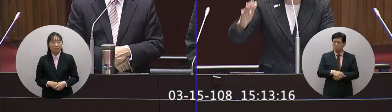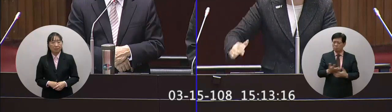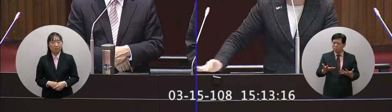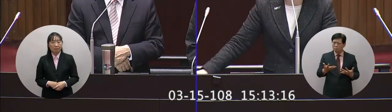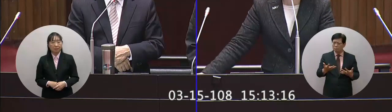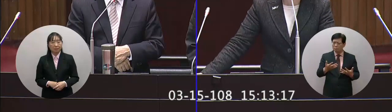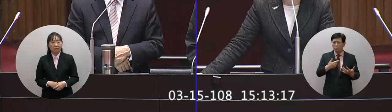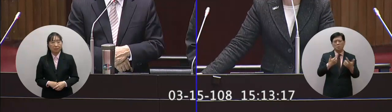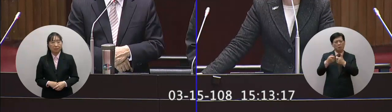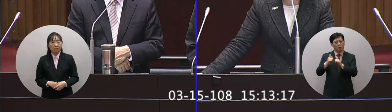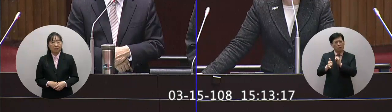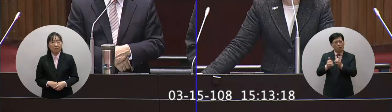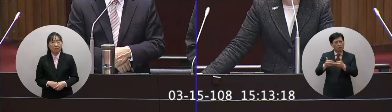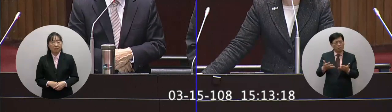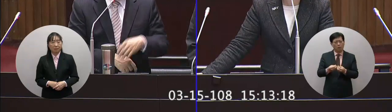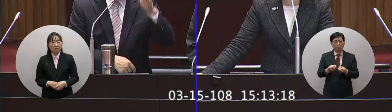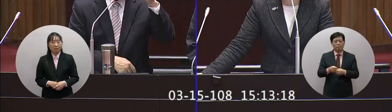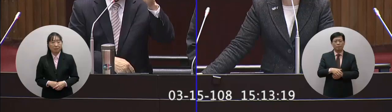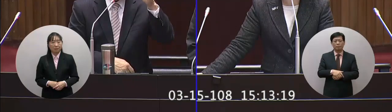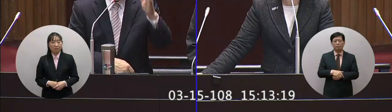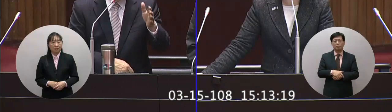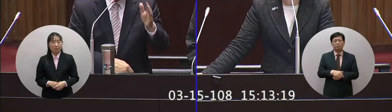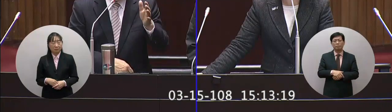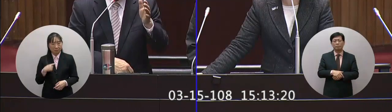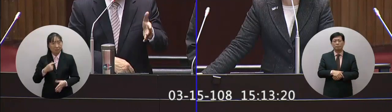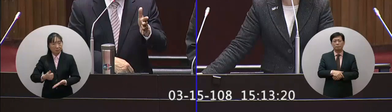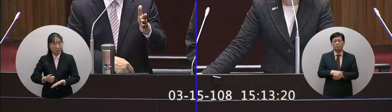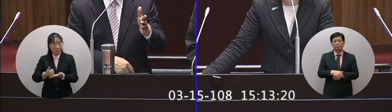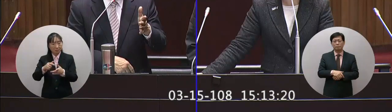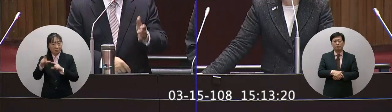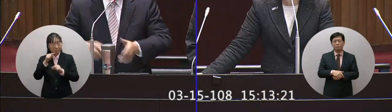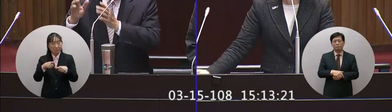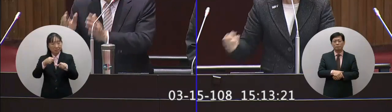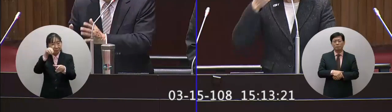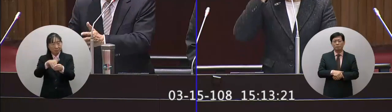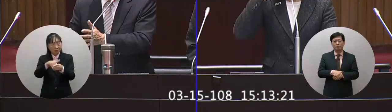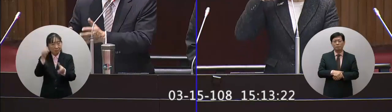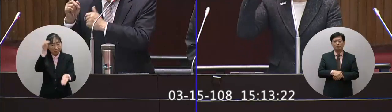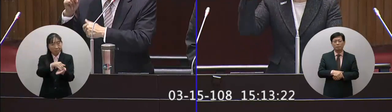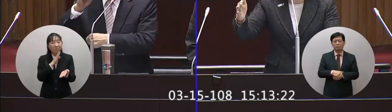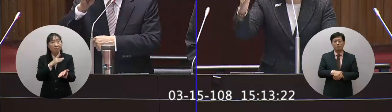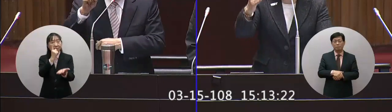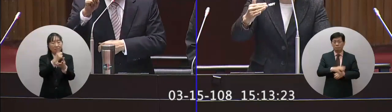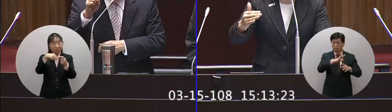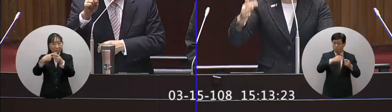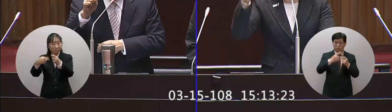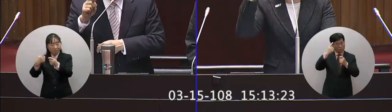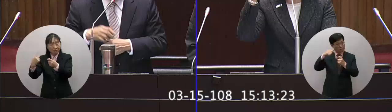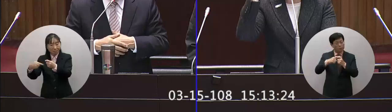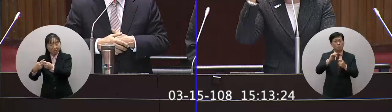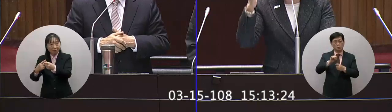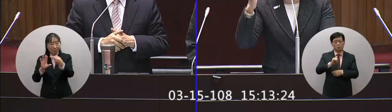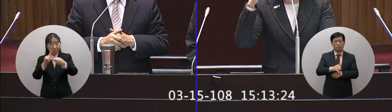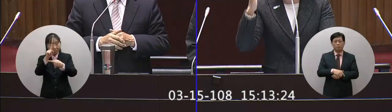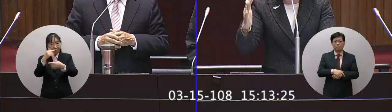這樣子等於回應我們的民眾嗎你認為呢遵照公投結果每年他說今年跟明年